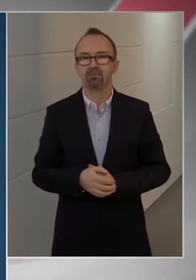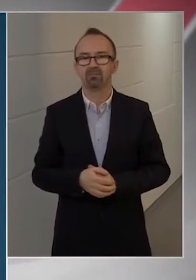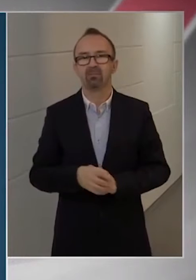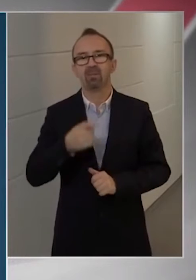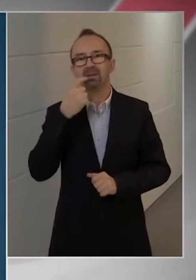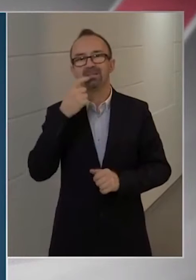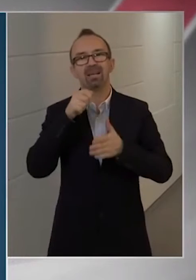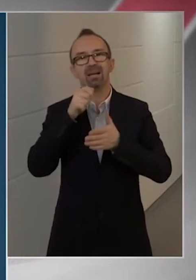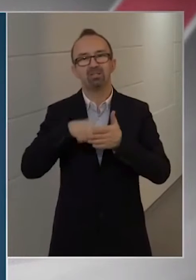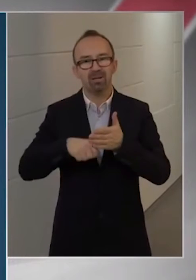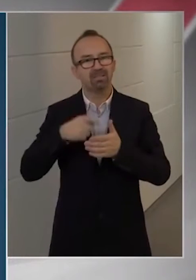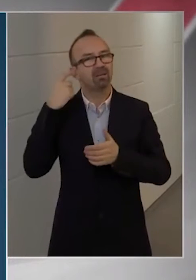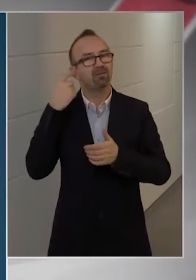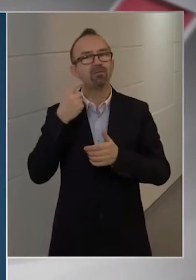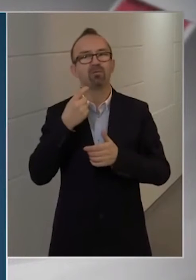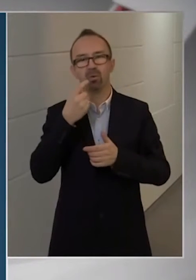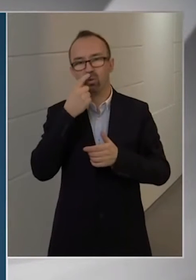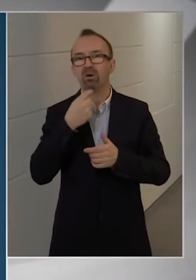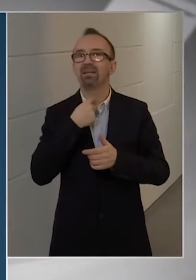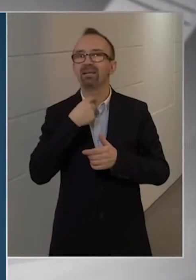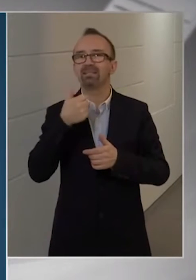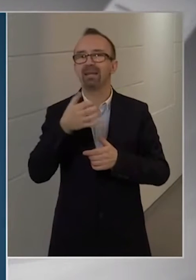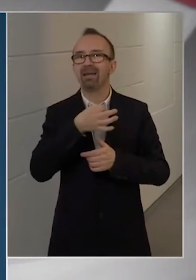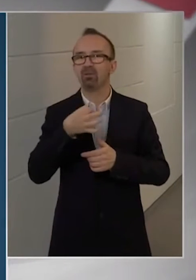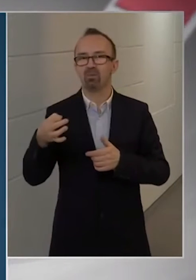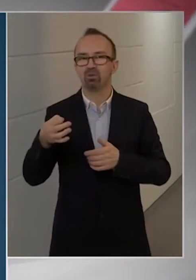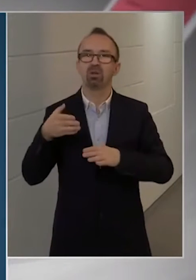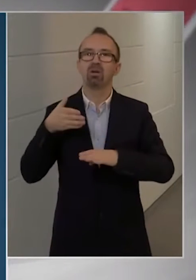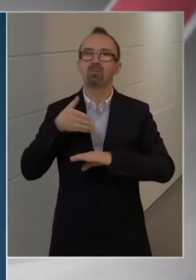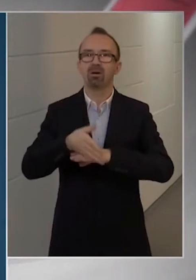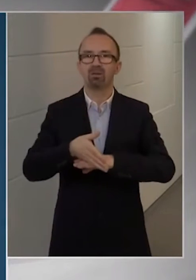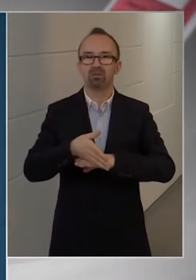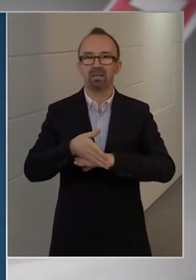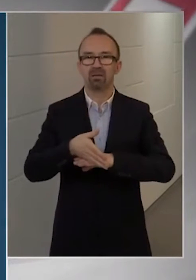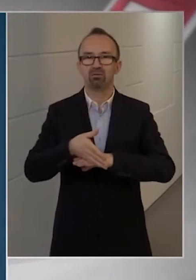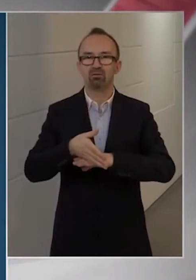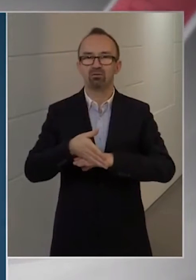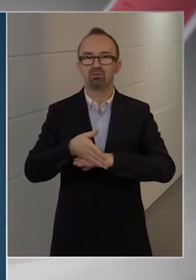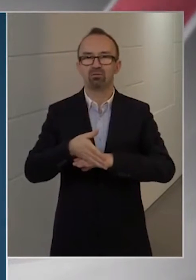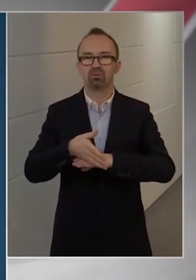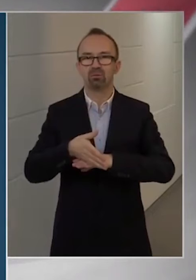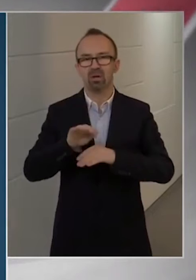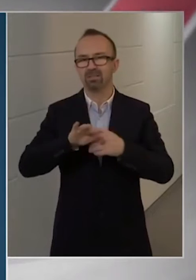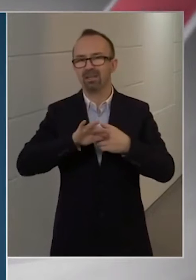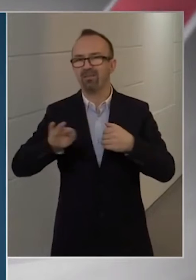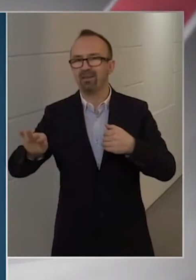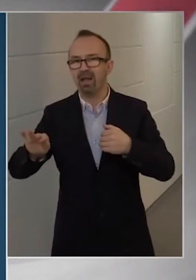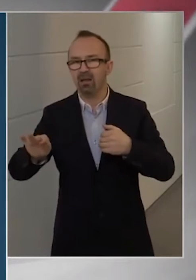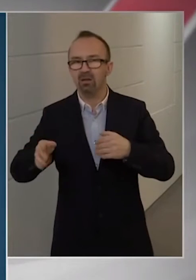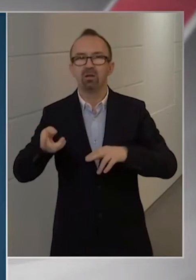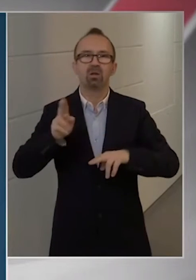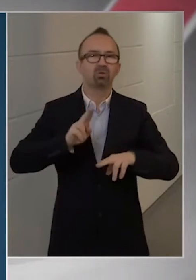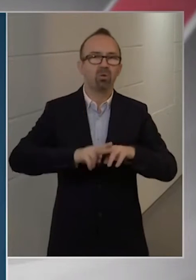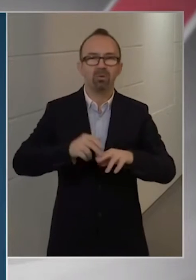szájsebészeti és a fülorgégészeti egynapos beavatkozásokon azokat kivéve az